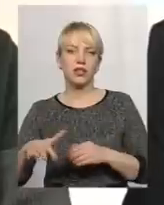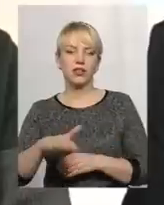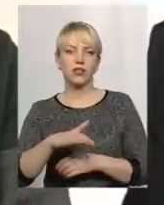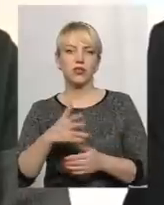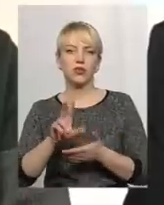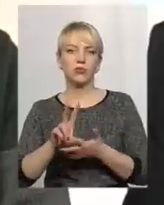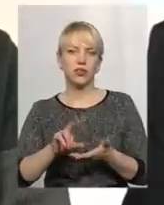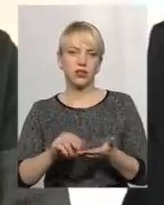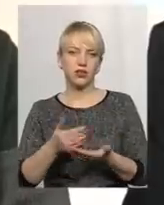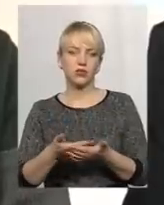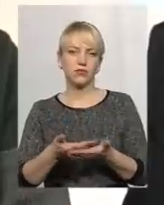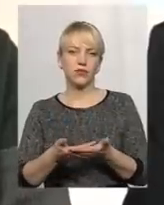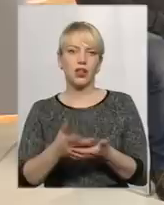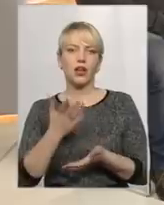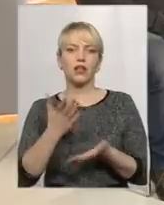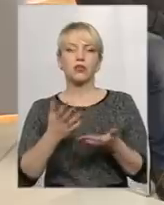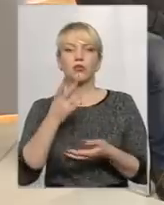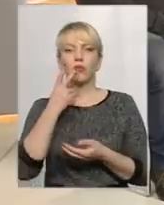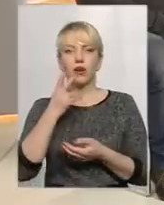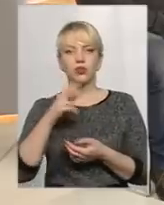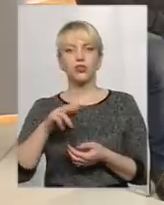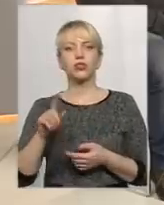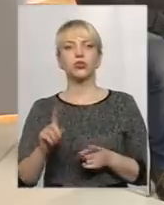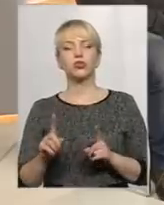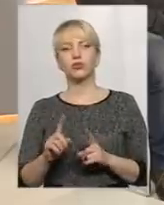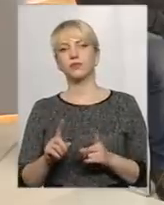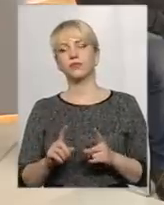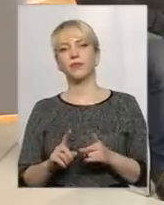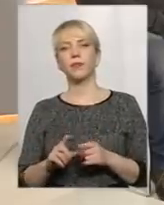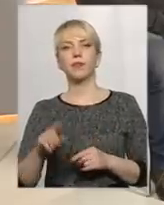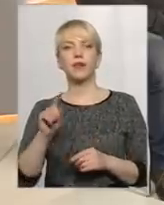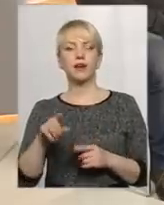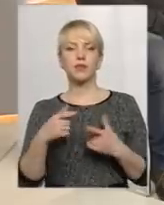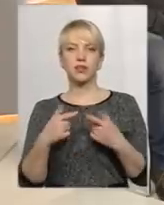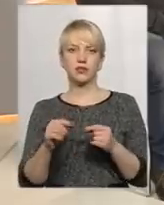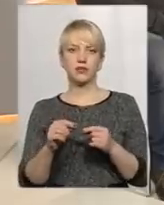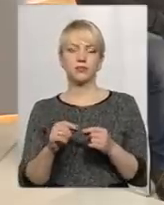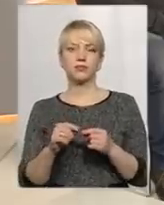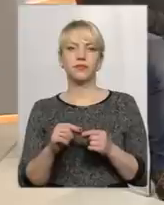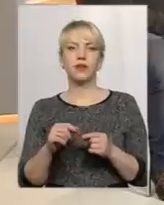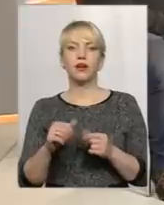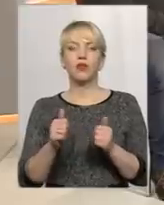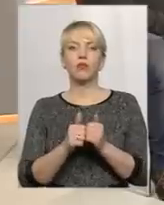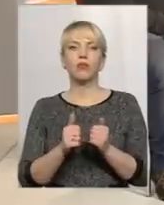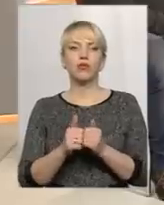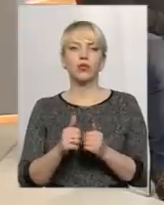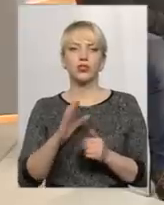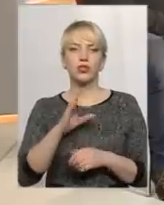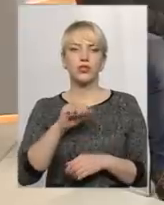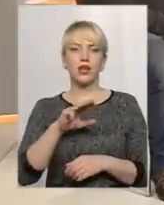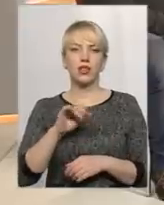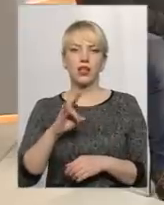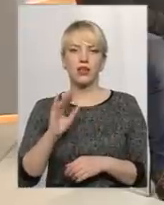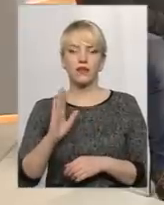Ну, до прикладу, побачити, що там десь поруч біля Сатонова чи біля